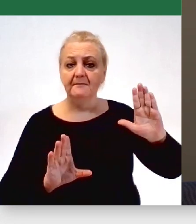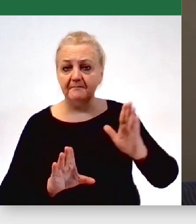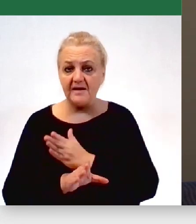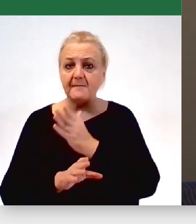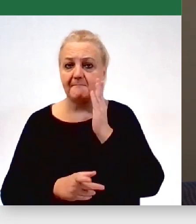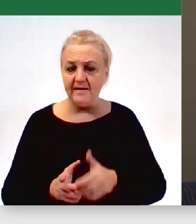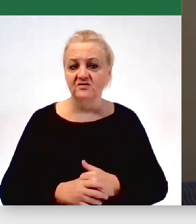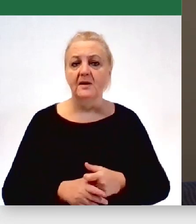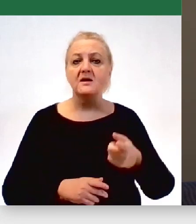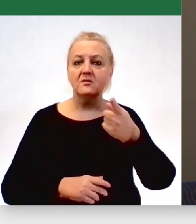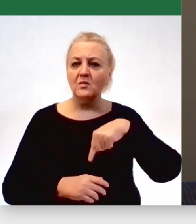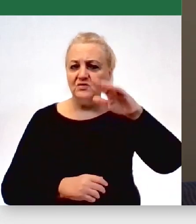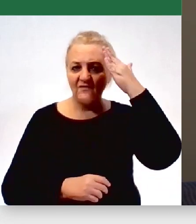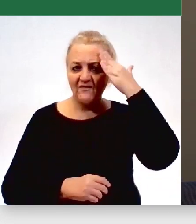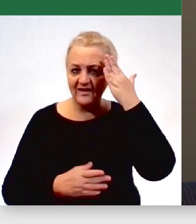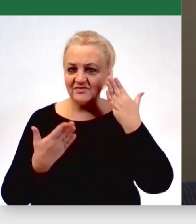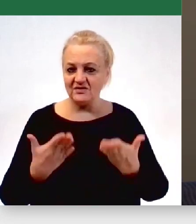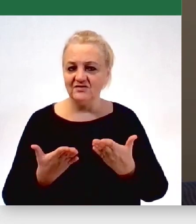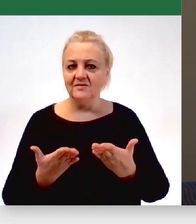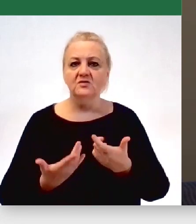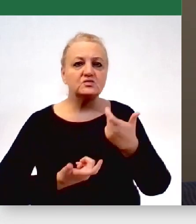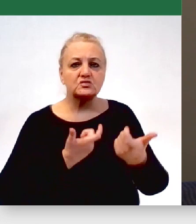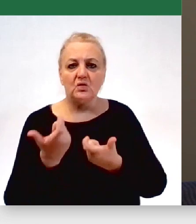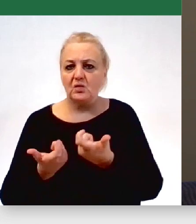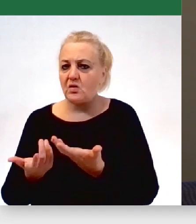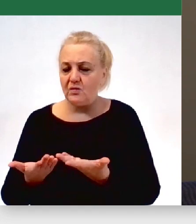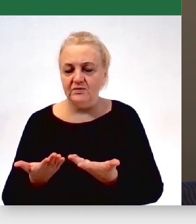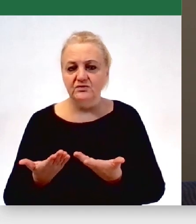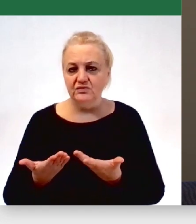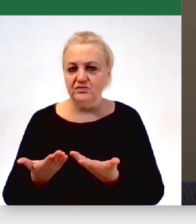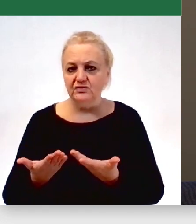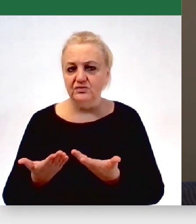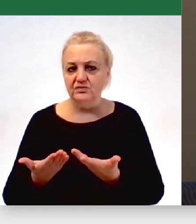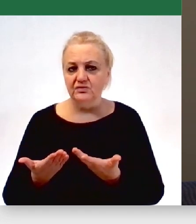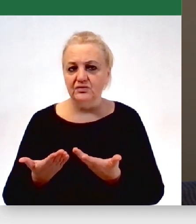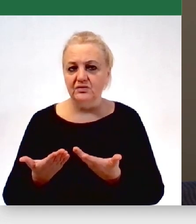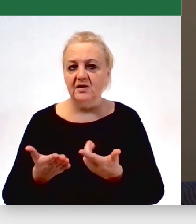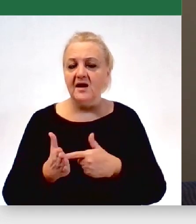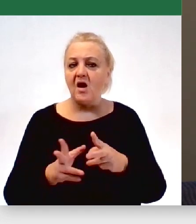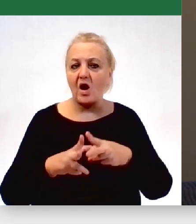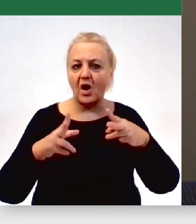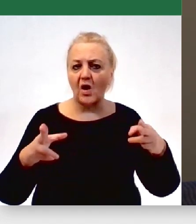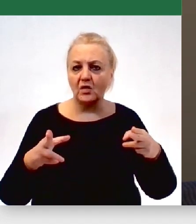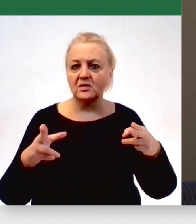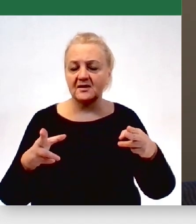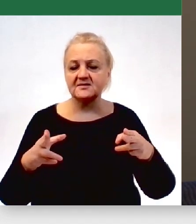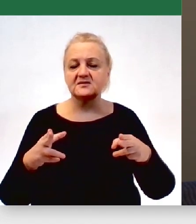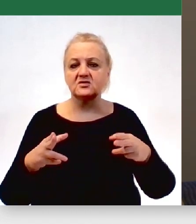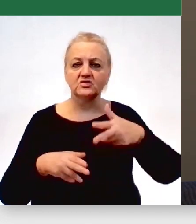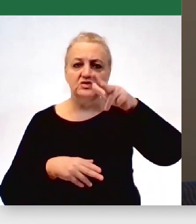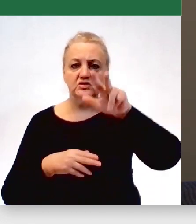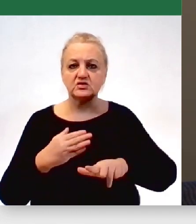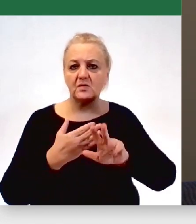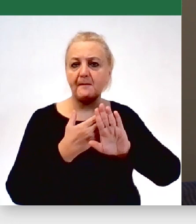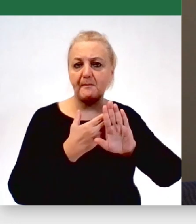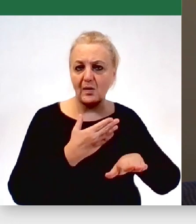musimy wiedzieć, co robić na czas po tych pierwszych trzech miesiącach